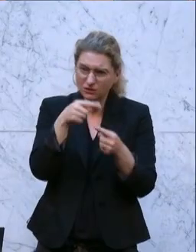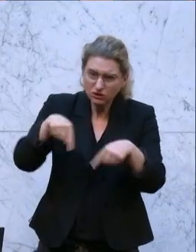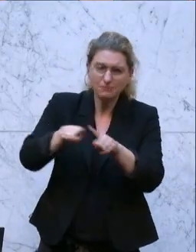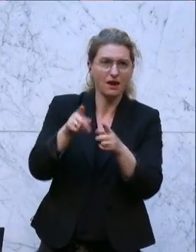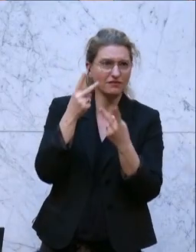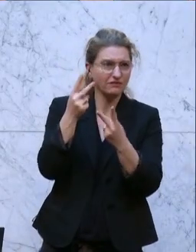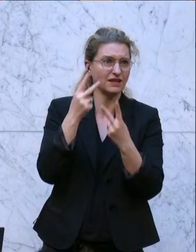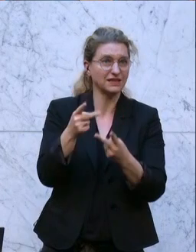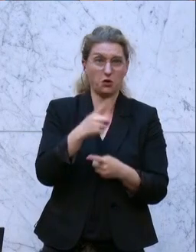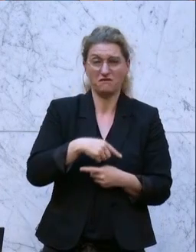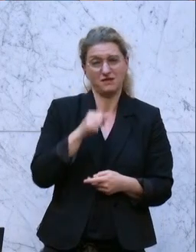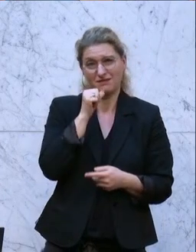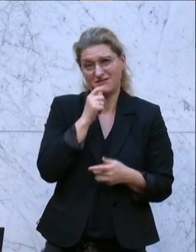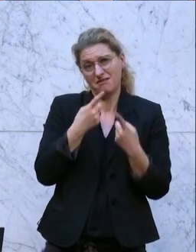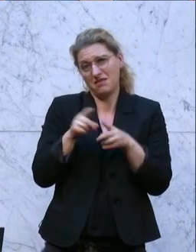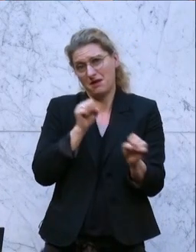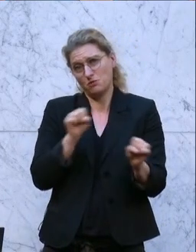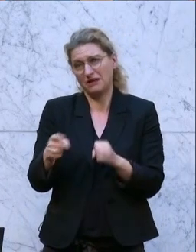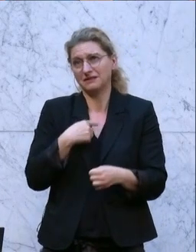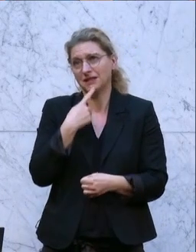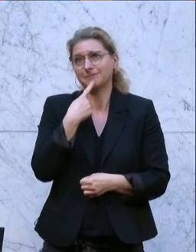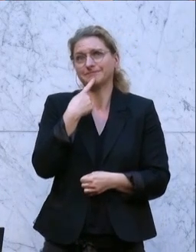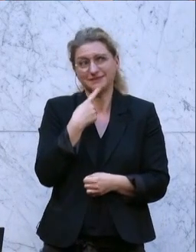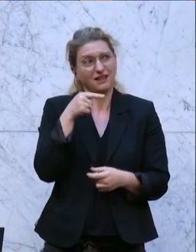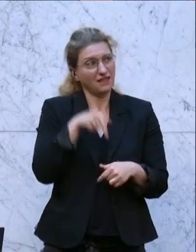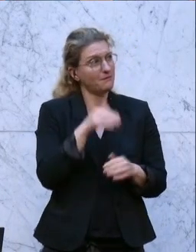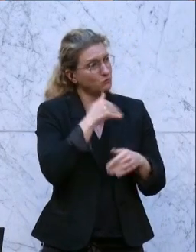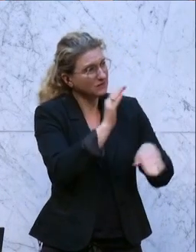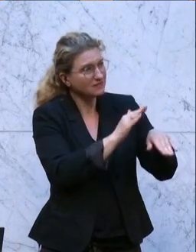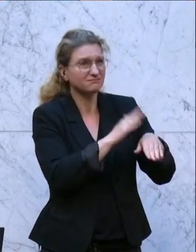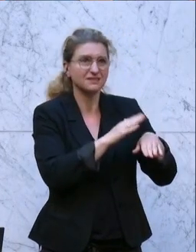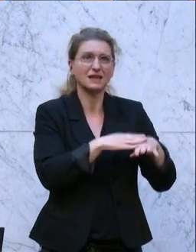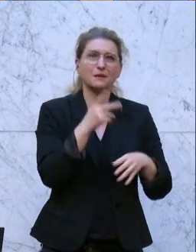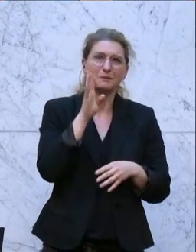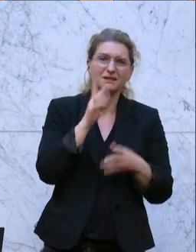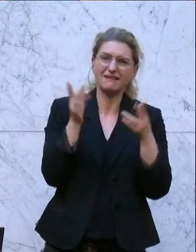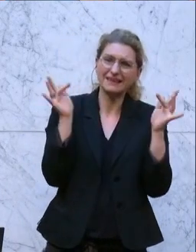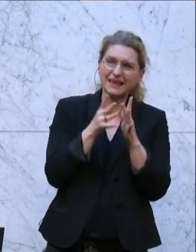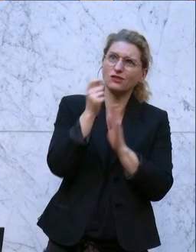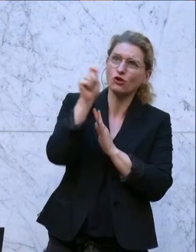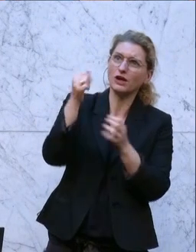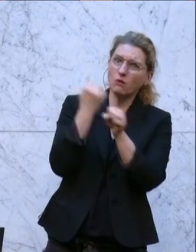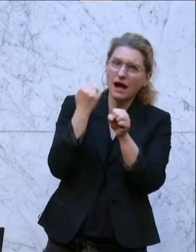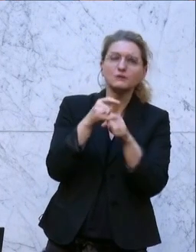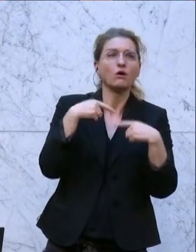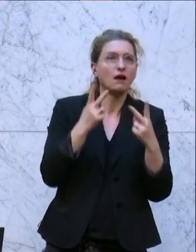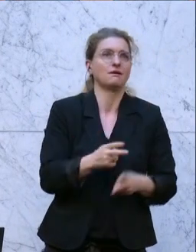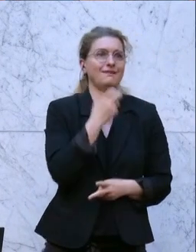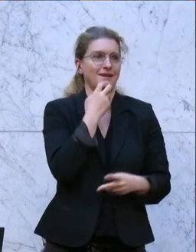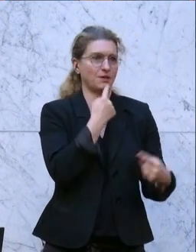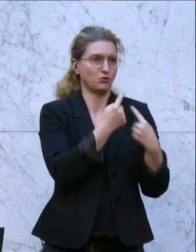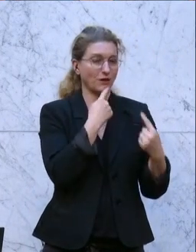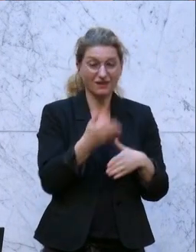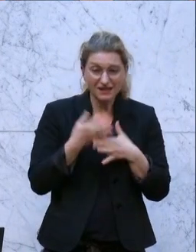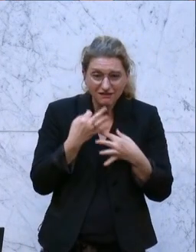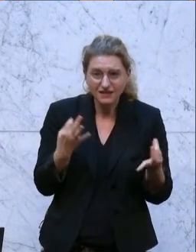haben immer keine andere Möglichkeit, als wir herzugehen und zu Ihnen zu sagen, machen Sie was gegen die Teuerung. Da können wir auch mit der Energie reden. Weil es hilft uns das alles nichts,